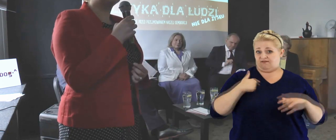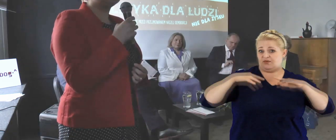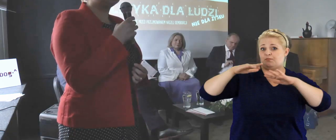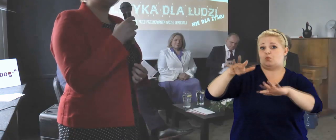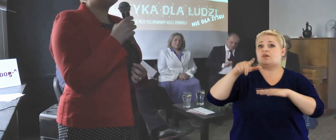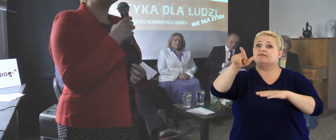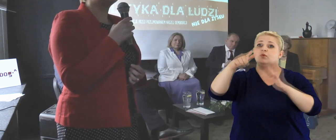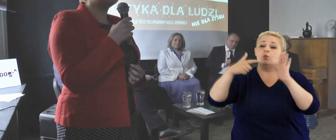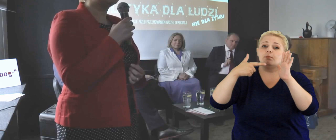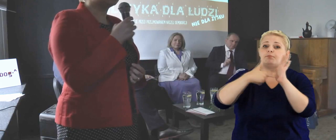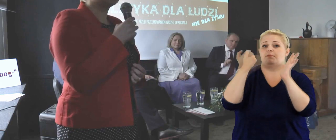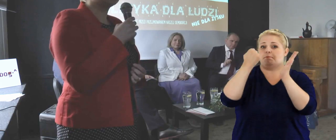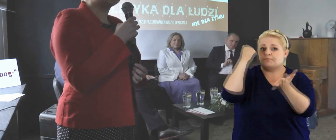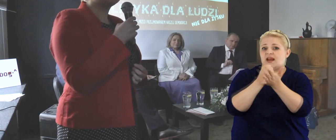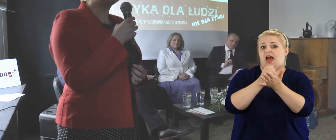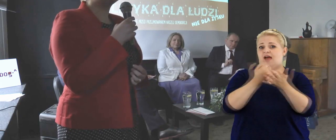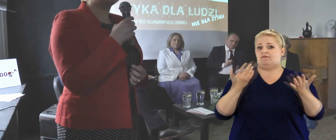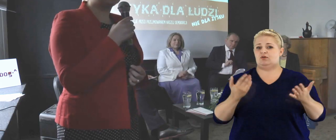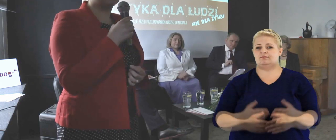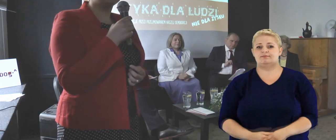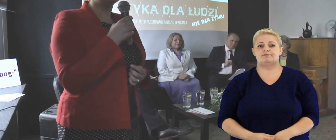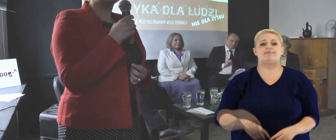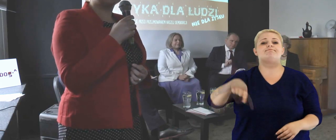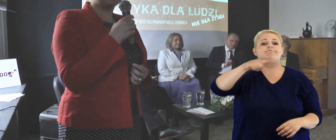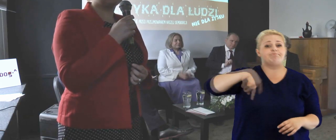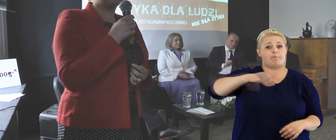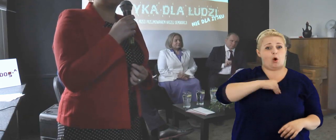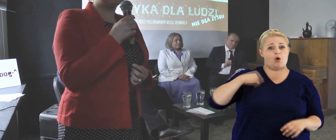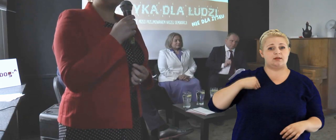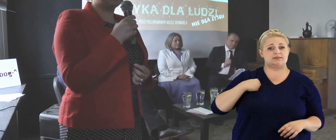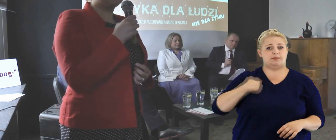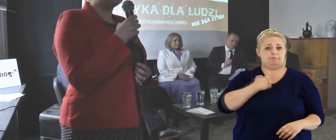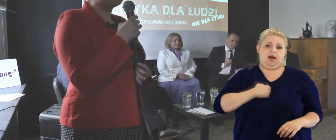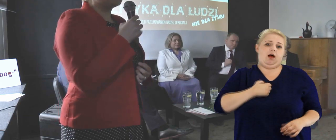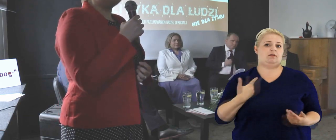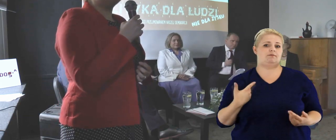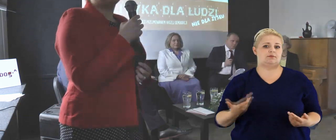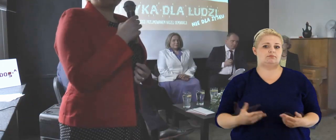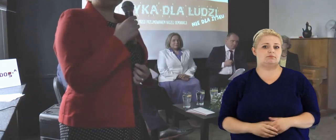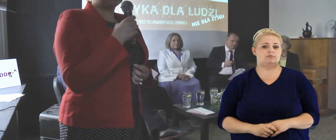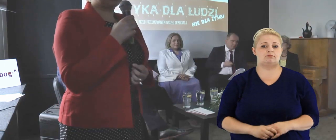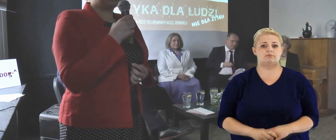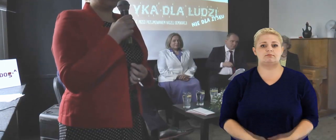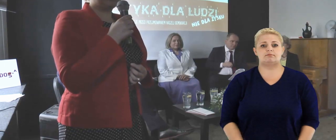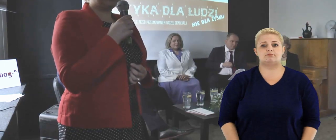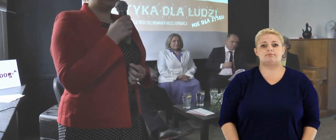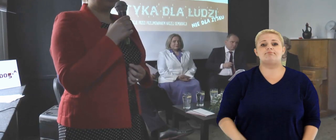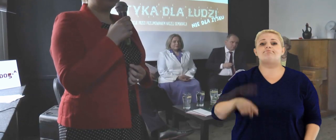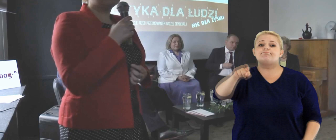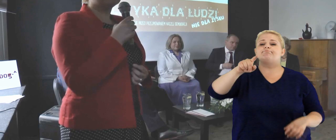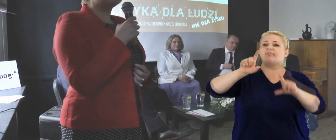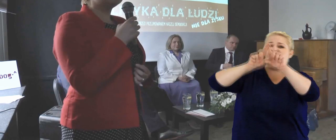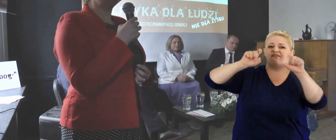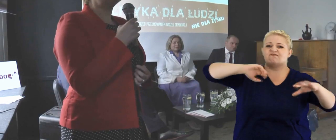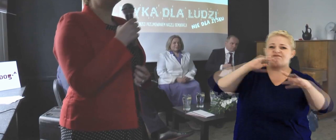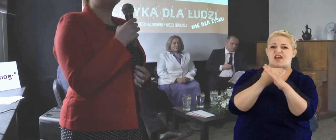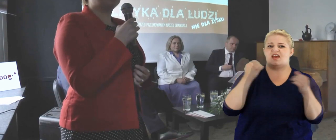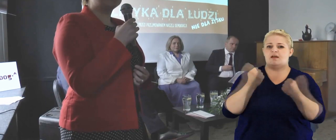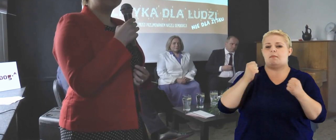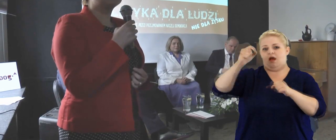obywatele Unii Europejskiej mają dostateczny wpływ na to, jak stanowione jest prawo. My w Polsce się tym martwimy,